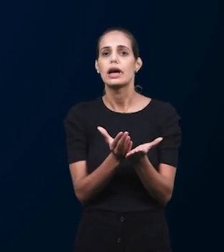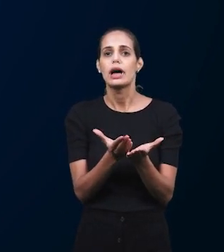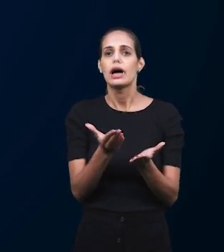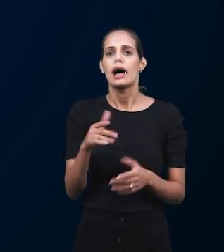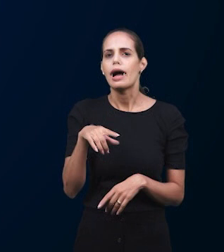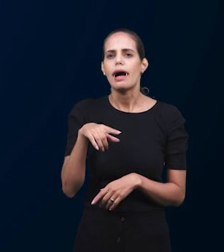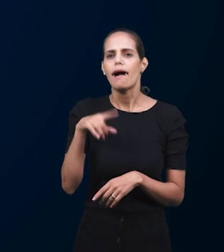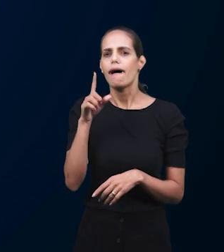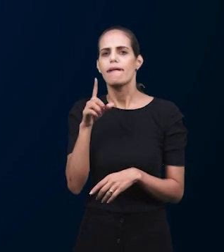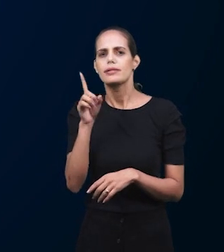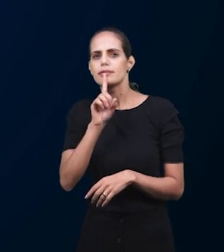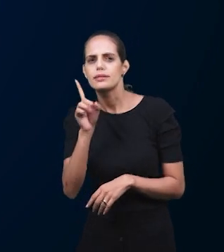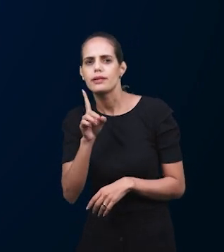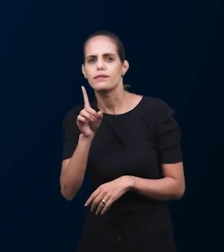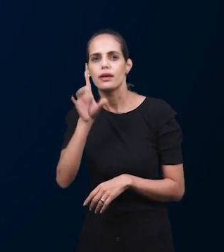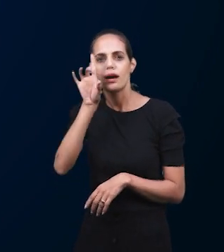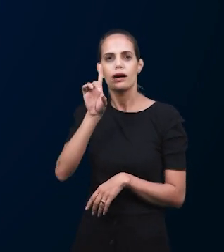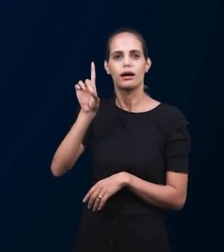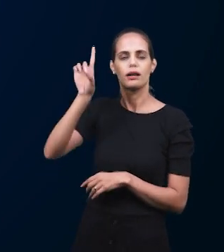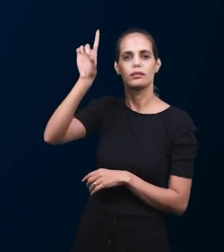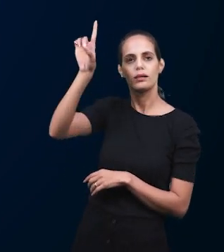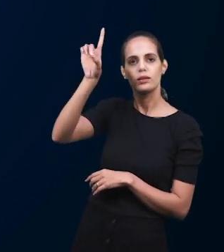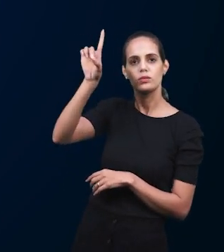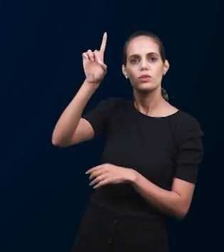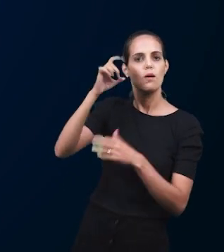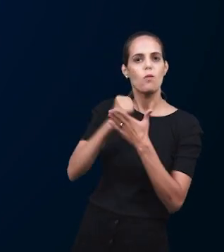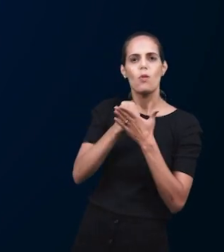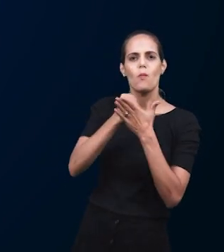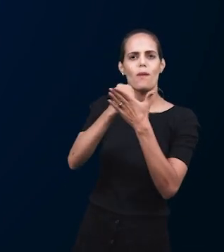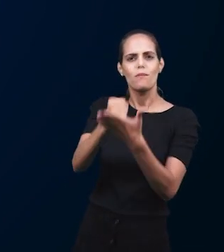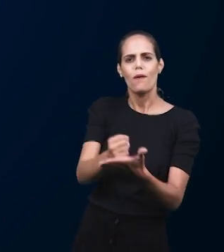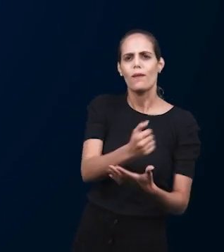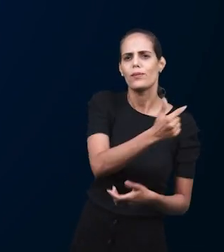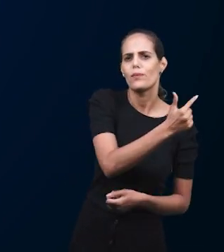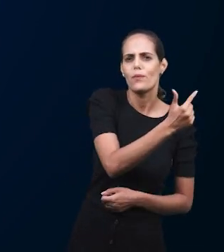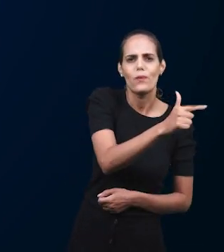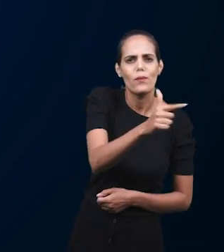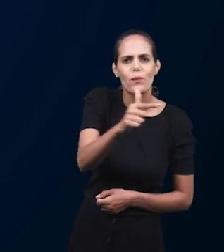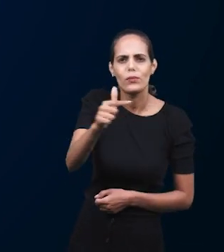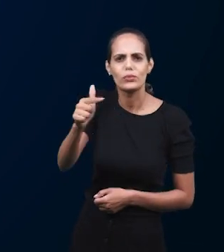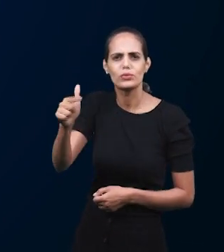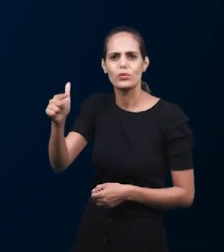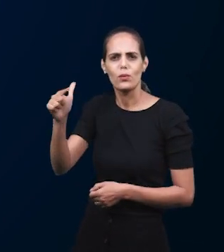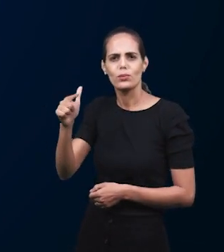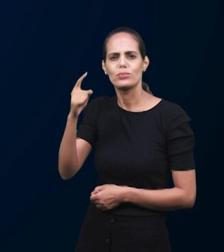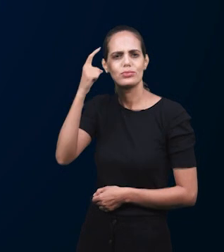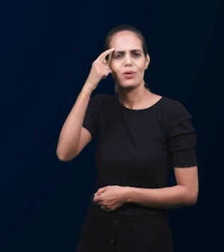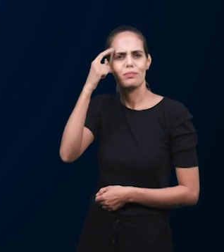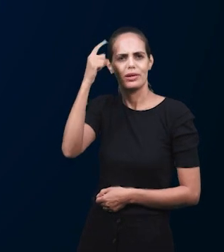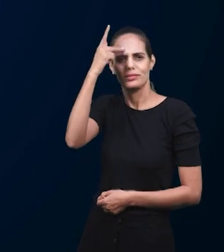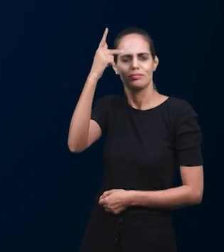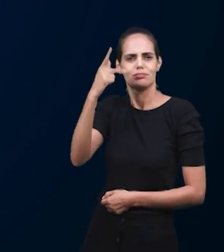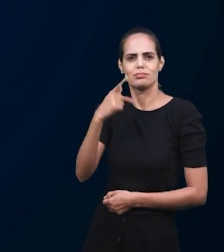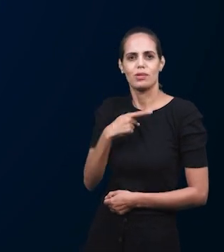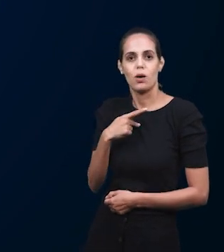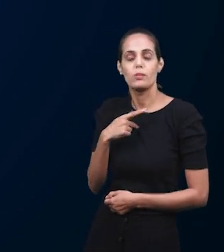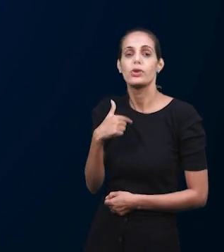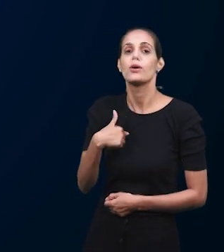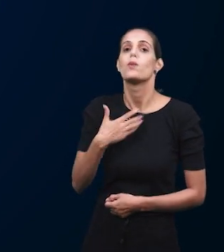не поддерживают его, поэтому это слава Богу,